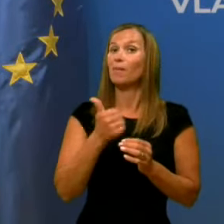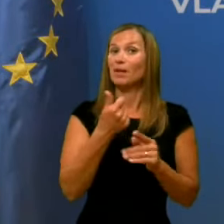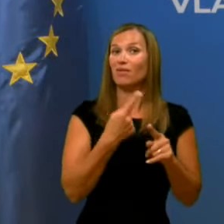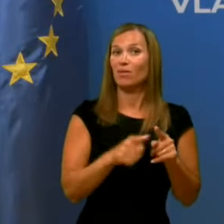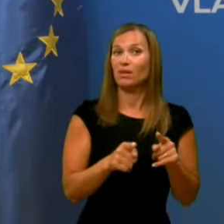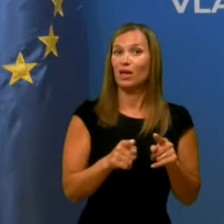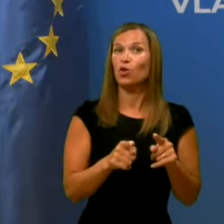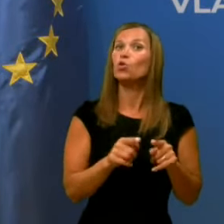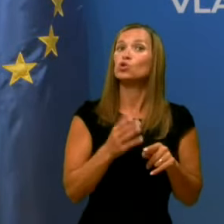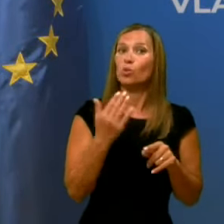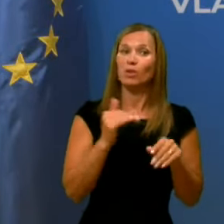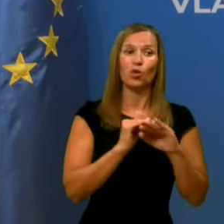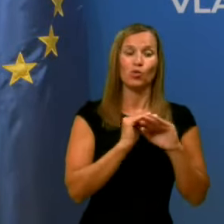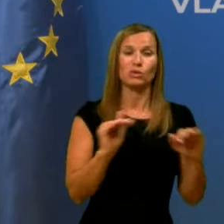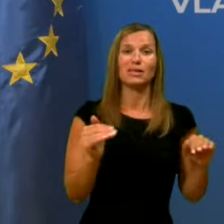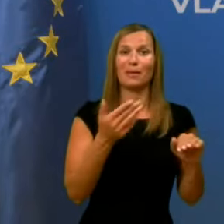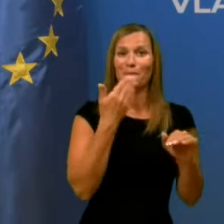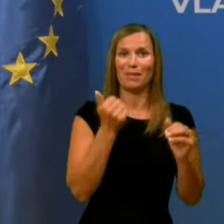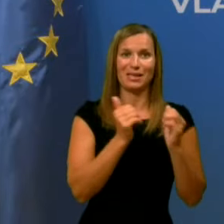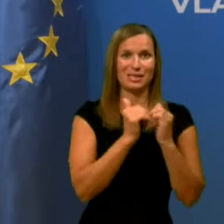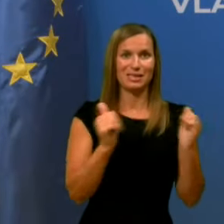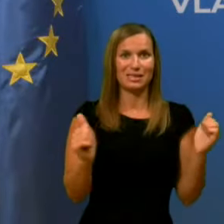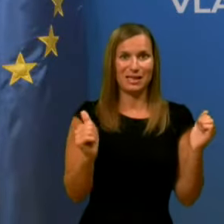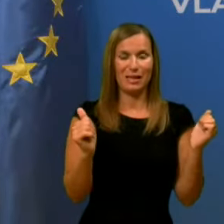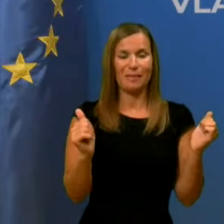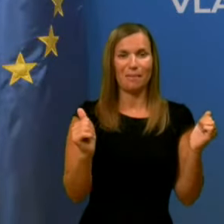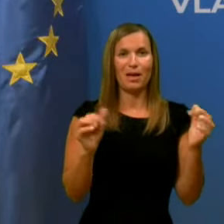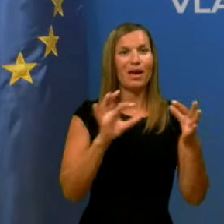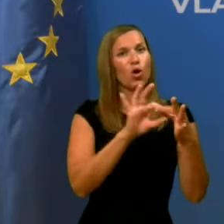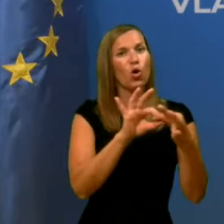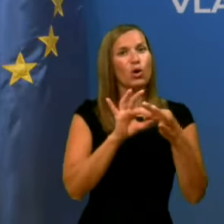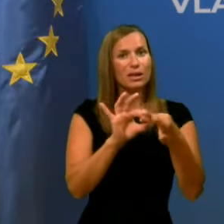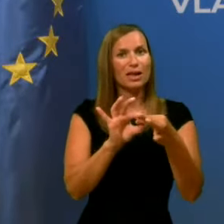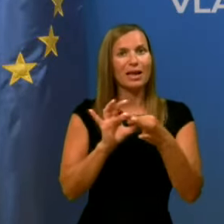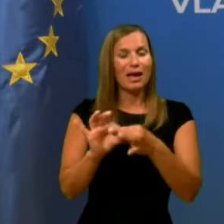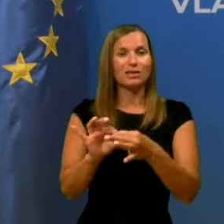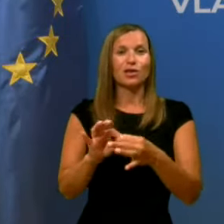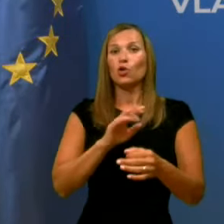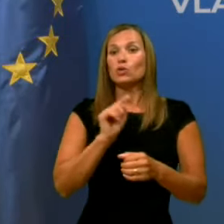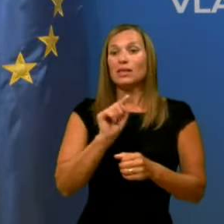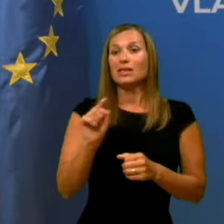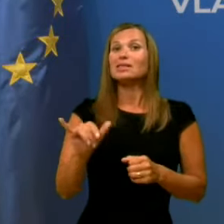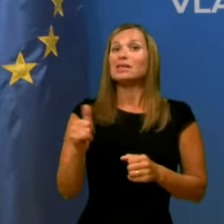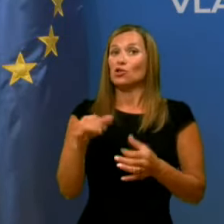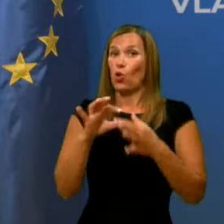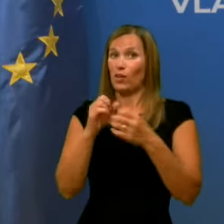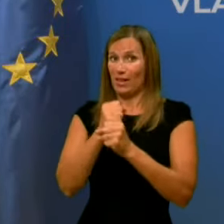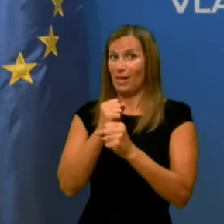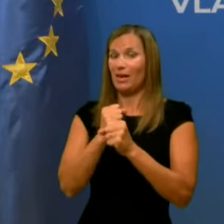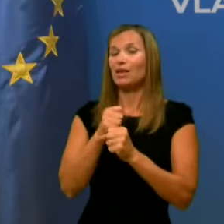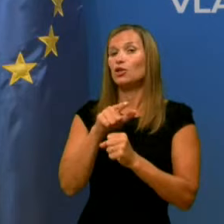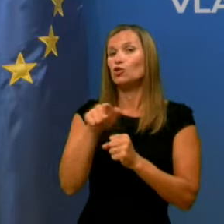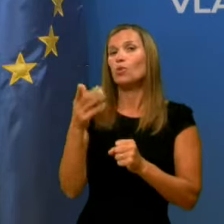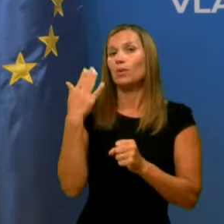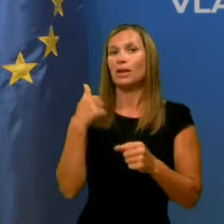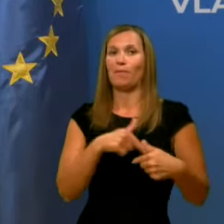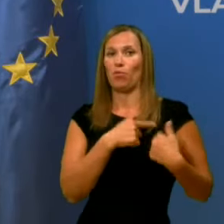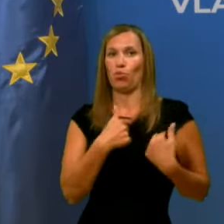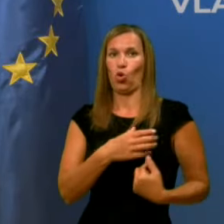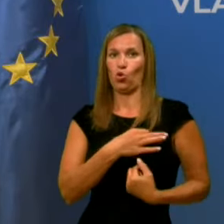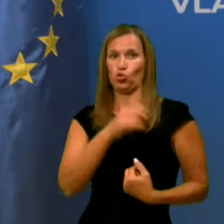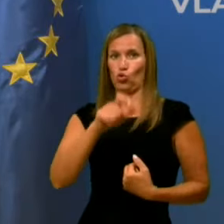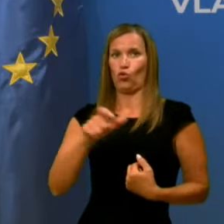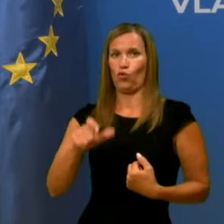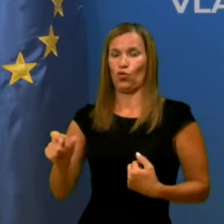vsi, brez izjeme, koordinatori, vsi, ki so delali noter, prostovoljci. Zdaj